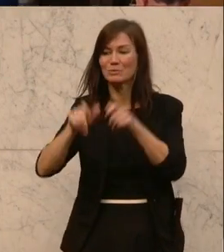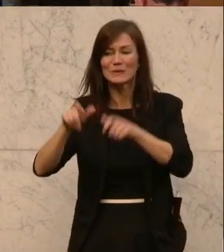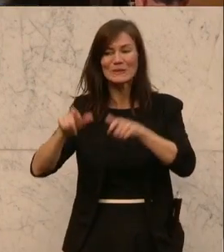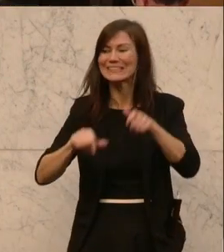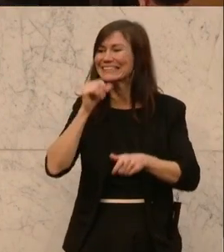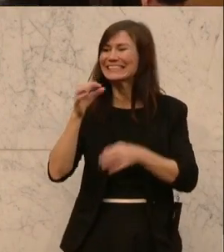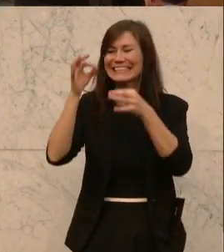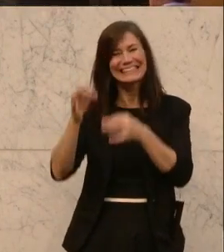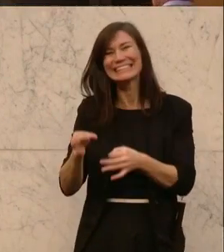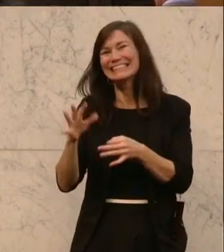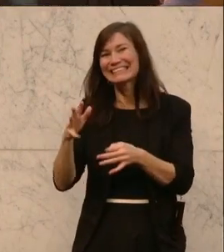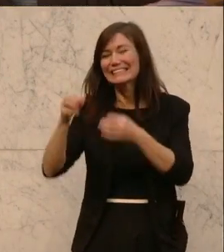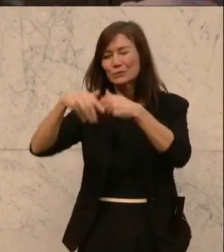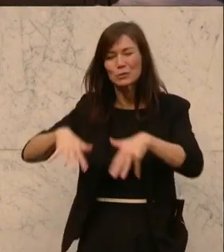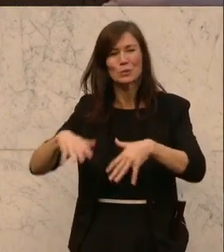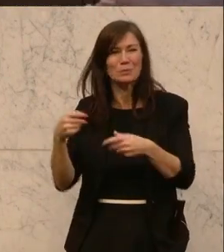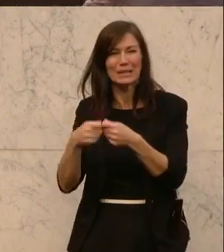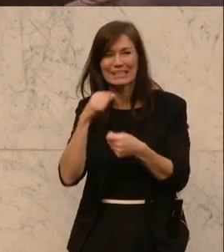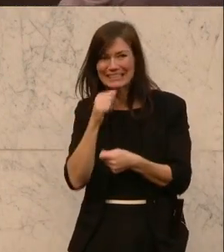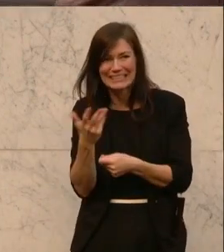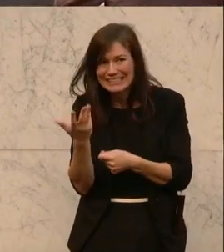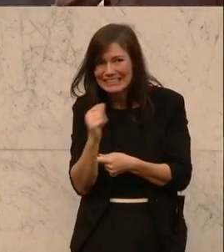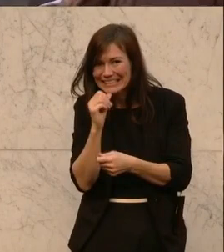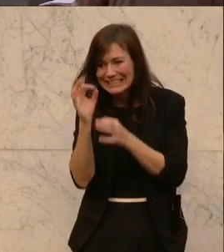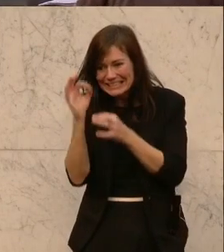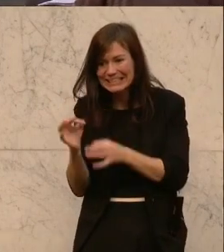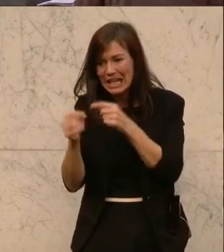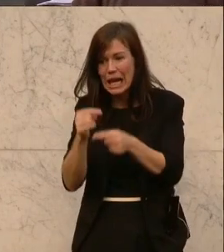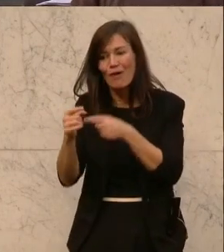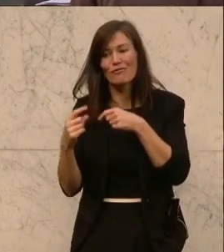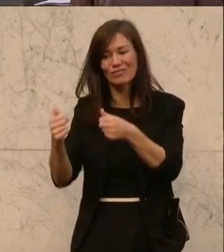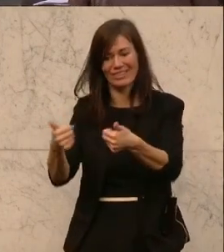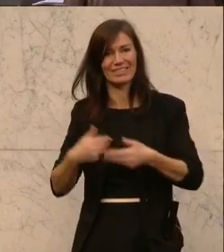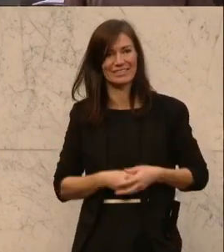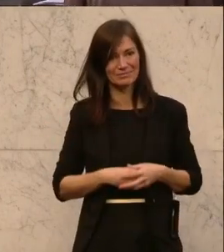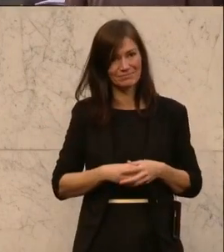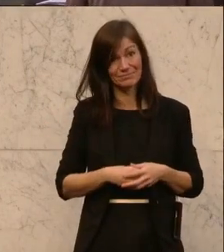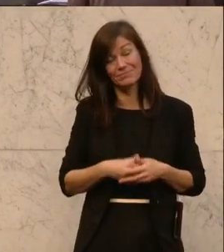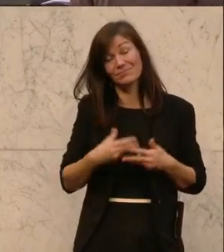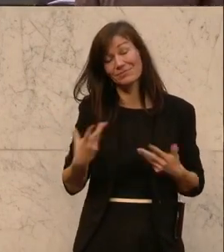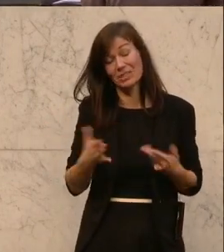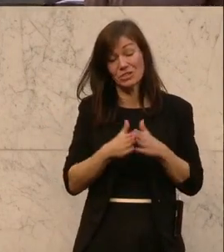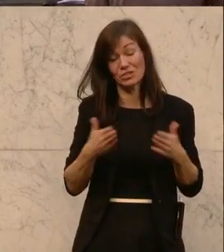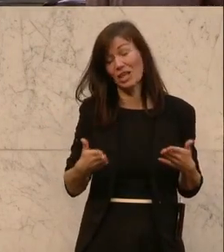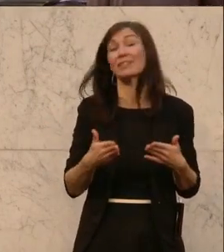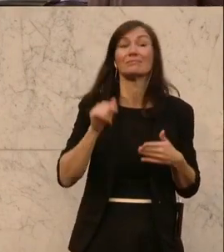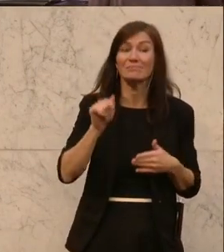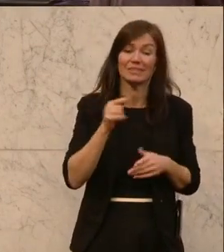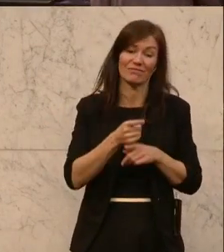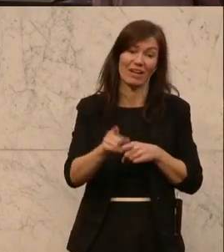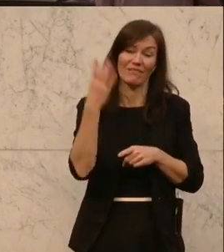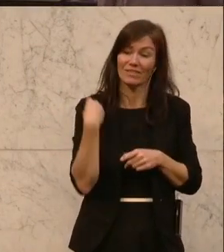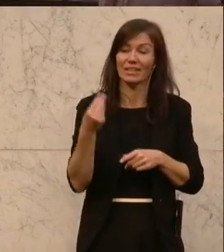prädestiniert sind, die die Strukturen dafür nicht eigens installiert haben. Und es ist bedauerlich, dass man diese Fehler wieder wiederholt.